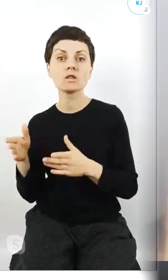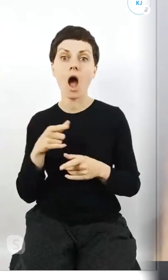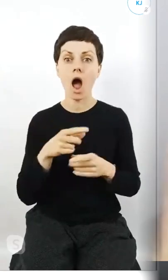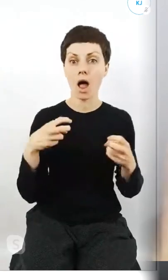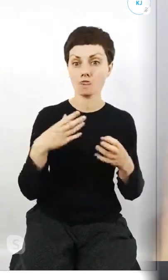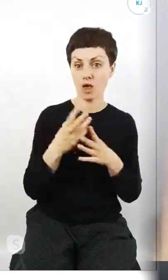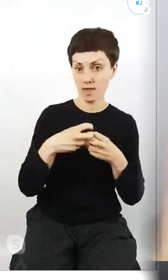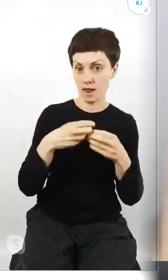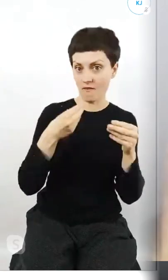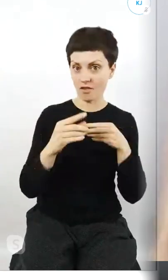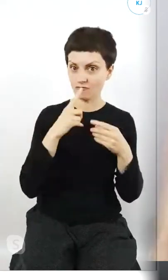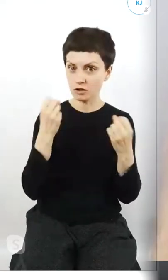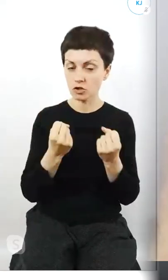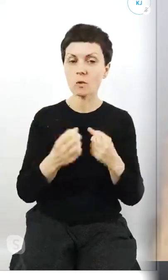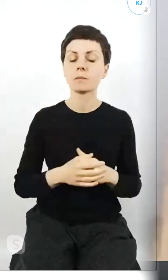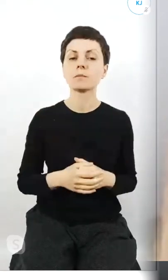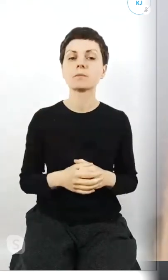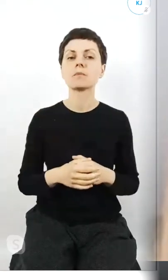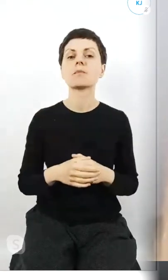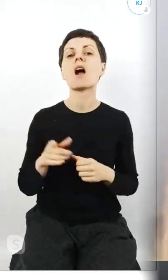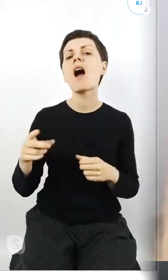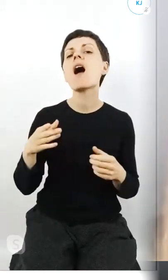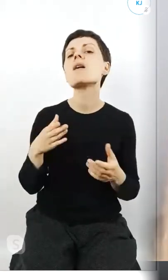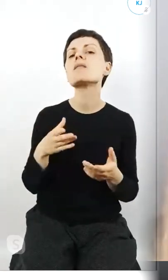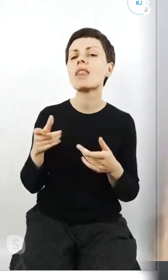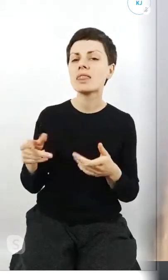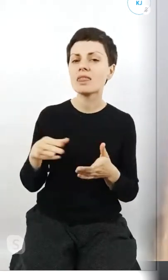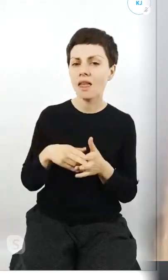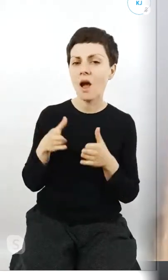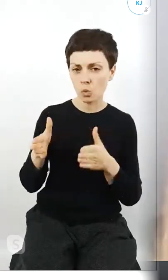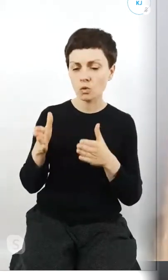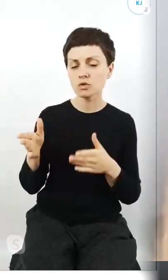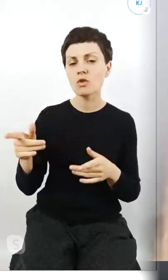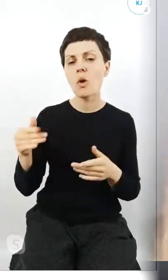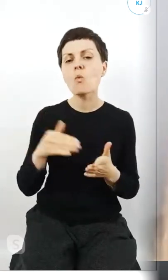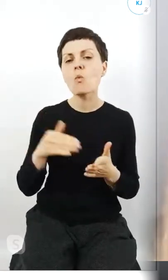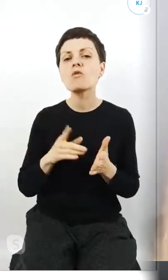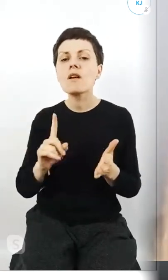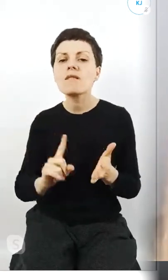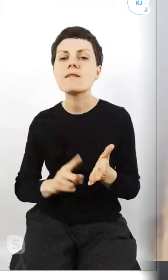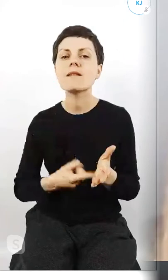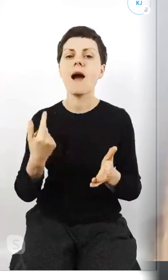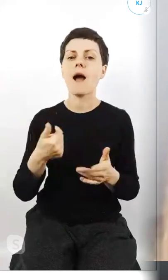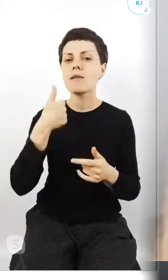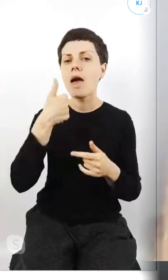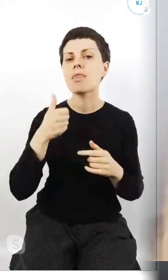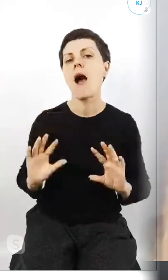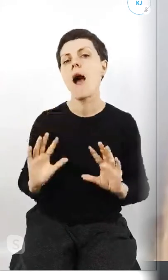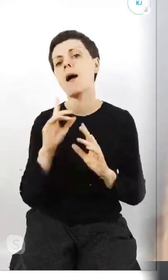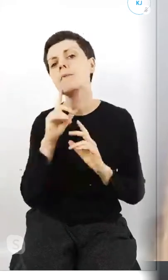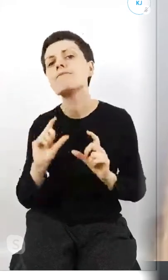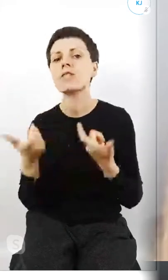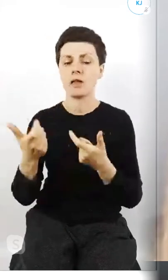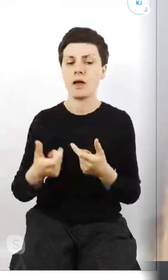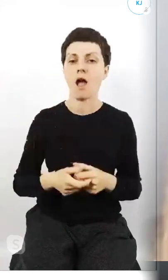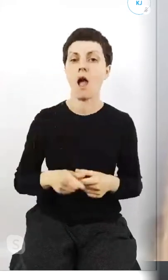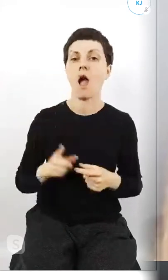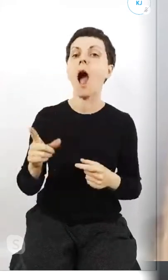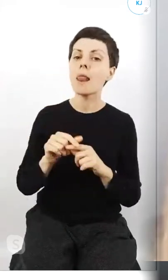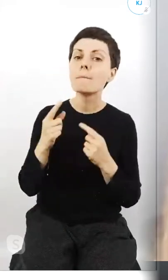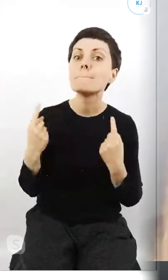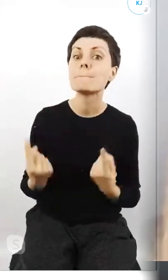Wyjście na ulicę możemy jednorazowo i możemy zrobić jedną konkretną akcję, ale sama promocja tej akcji